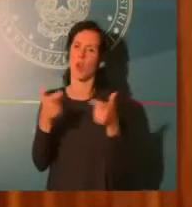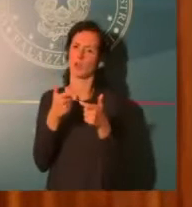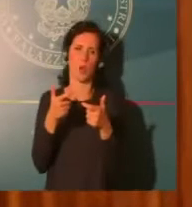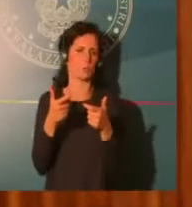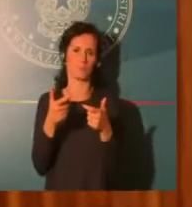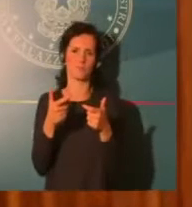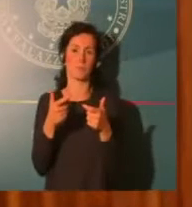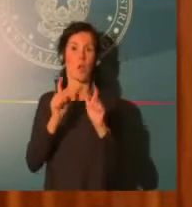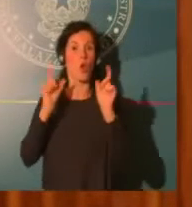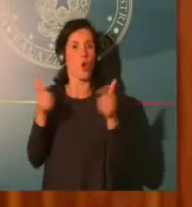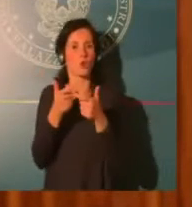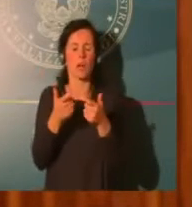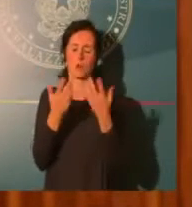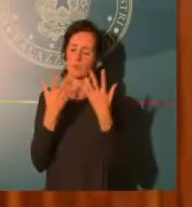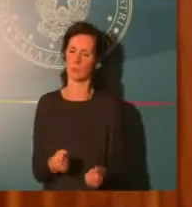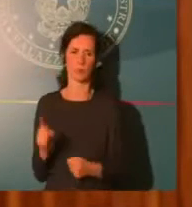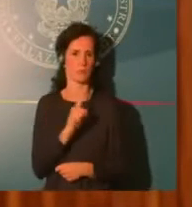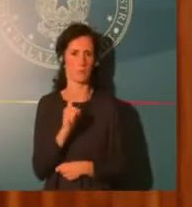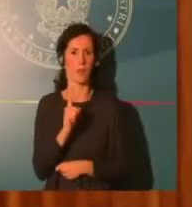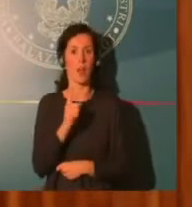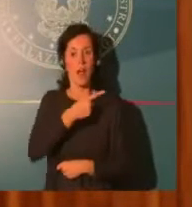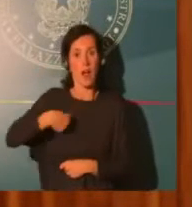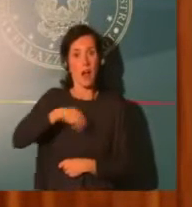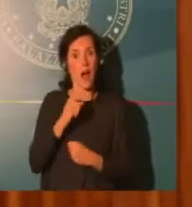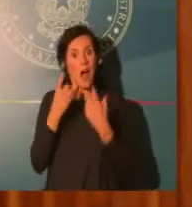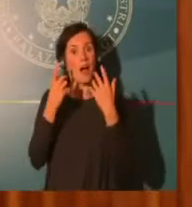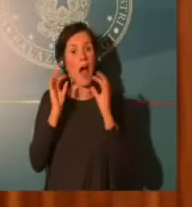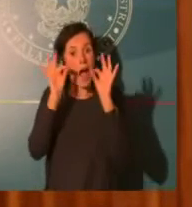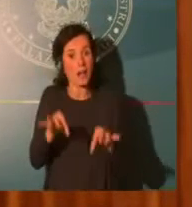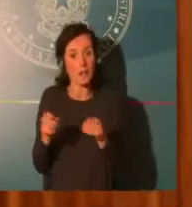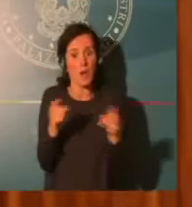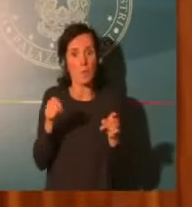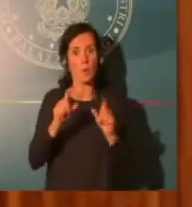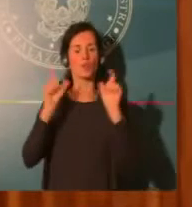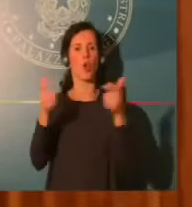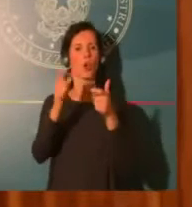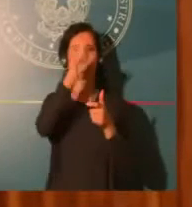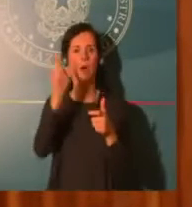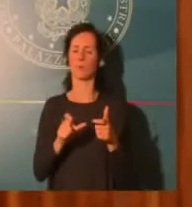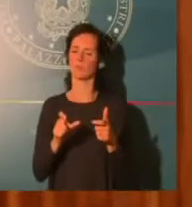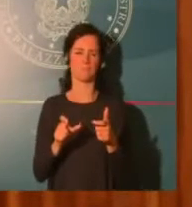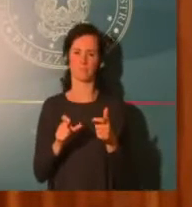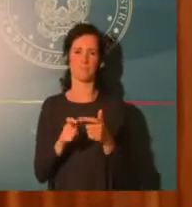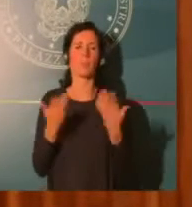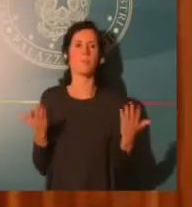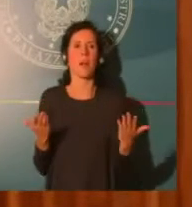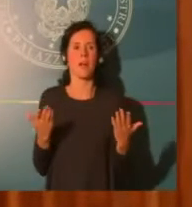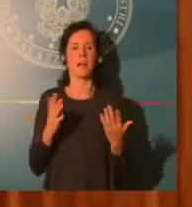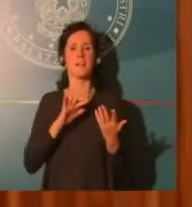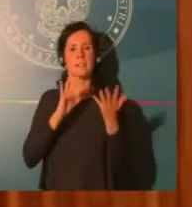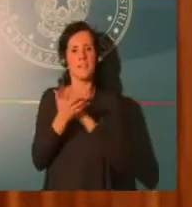dovevamo trovare subito la modalità di intervenire con dei ristori che non arrivassero fra qualche mese